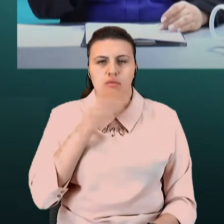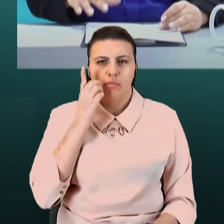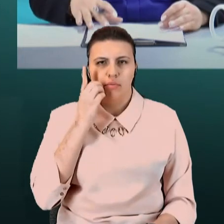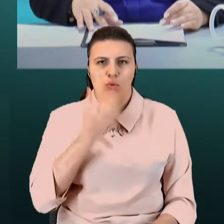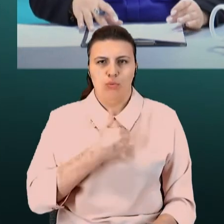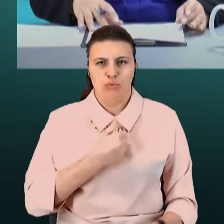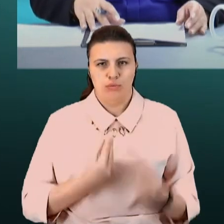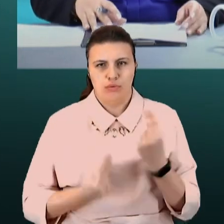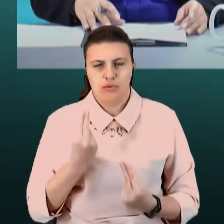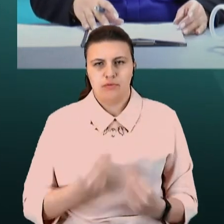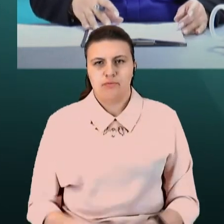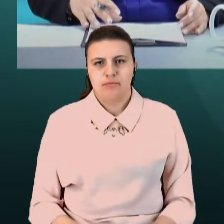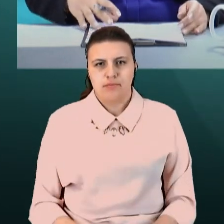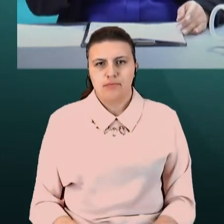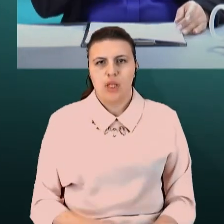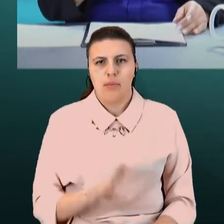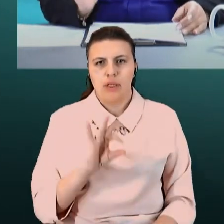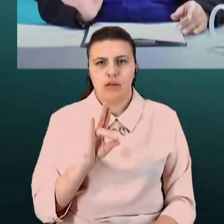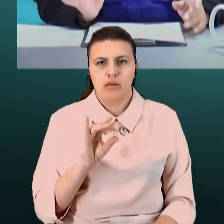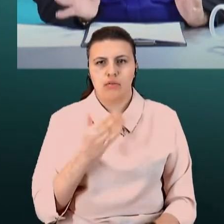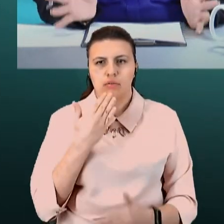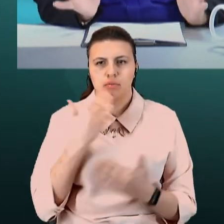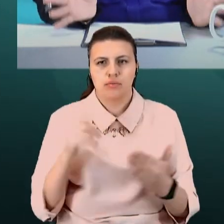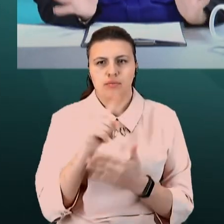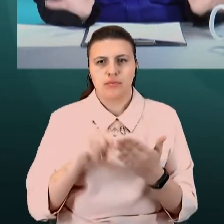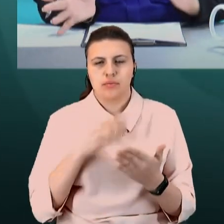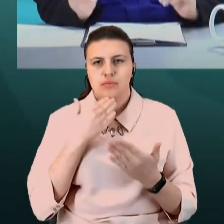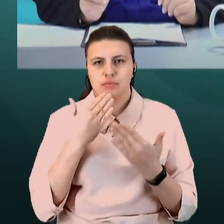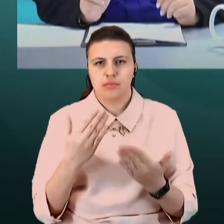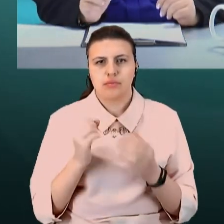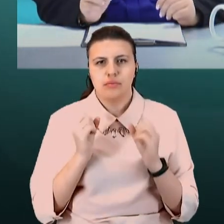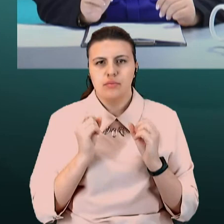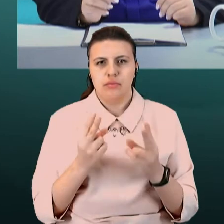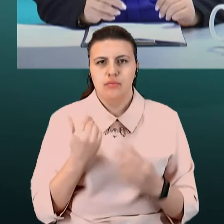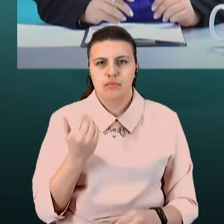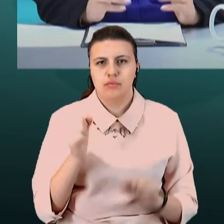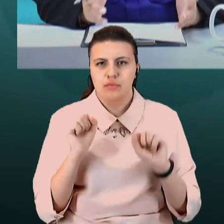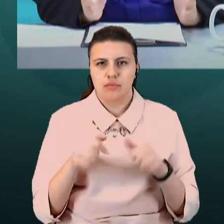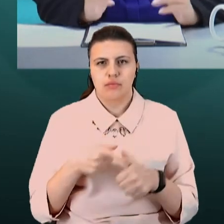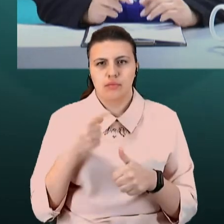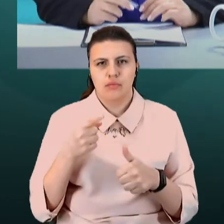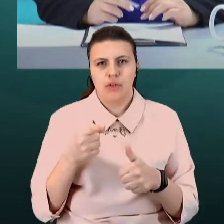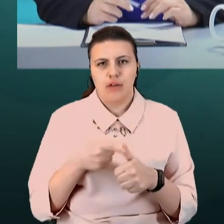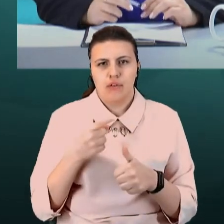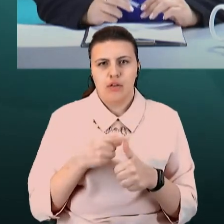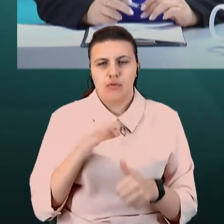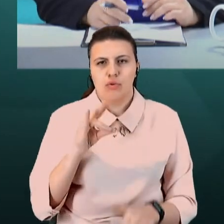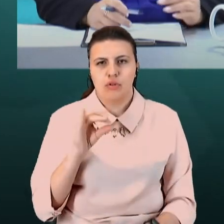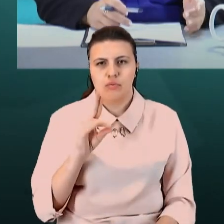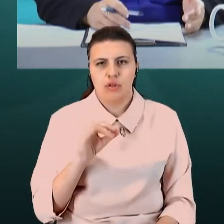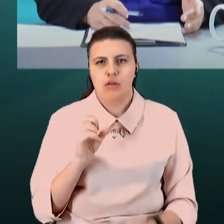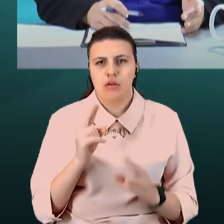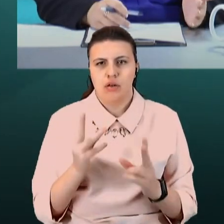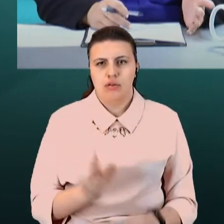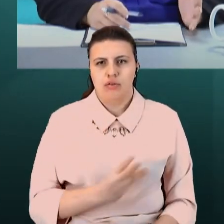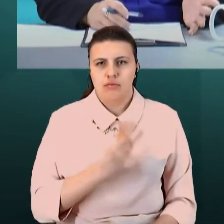Пані Ірино, на останок до вас запитання. Все ж таки, як ви, можливо, назвете способи, як ви заохочуєте дітей до читання?